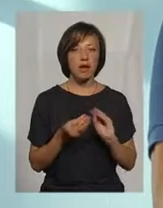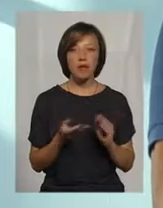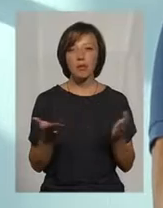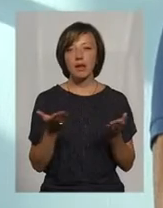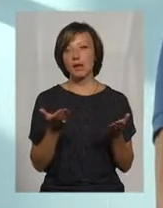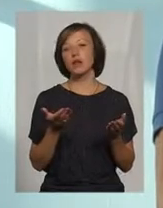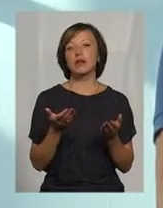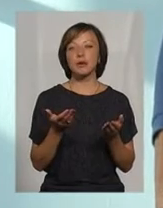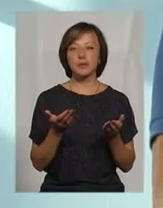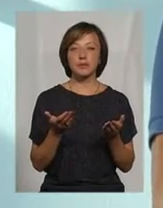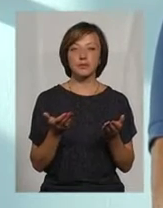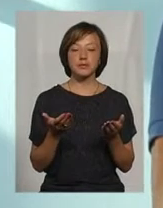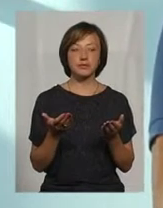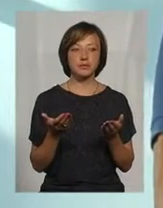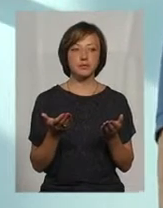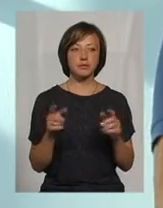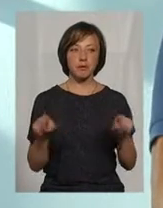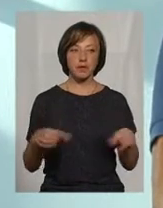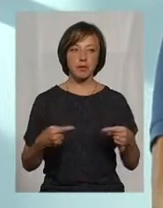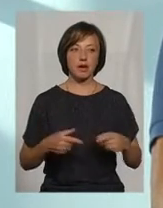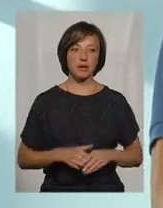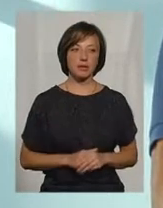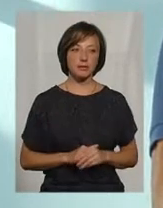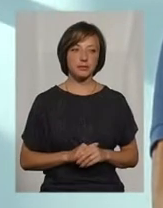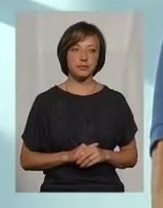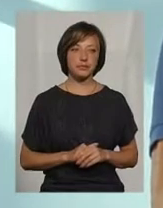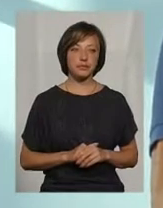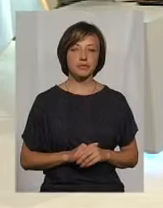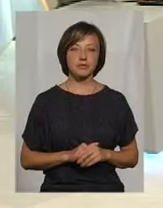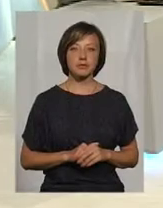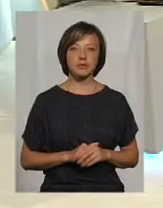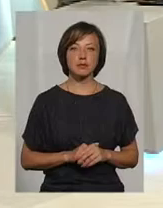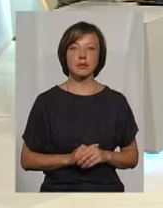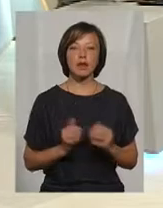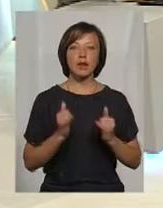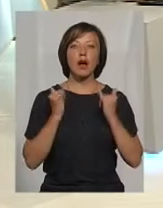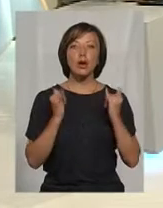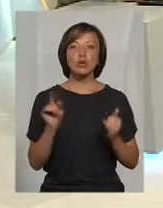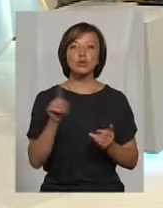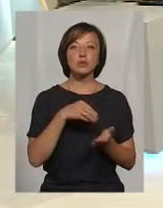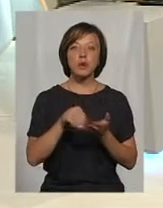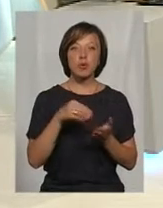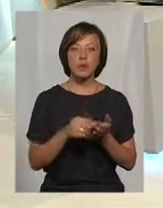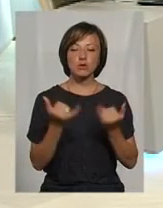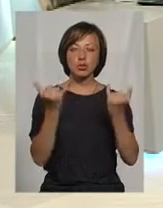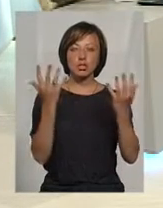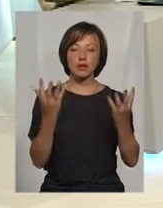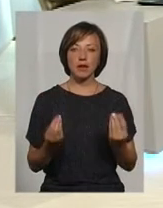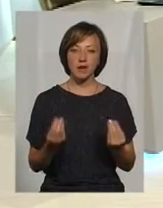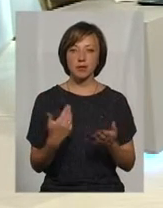яка віднімається. Ну, власне, для того, щоб закупити на сьогоднішній